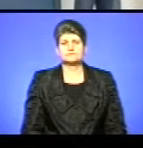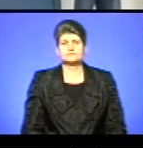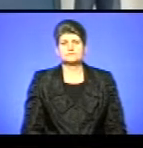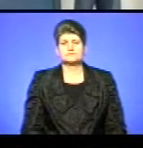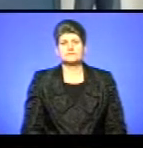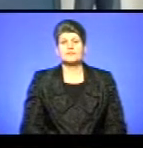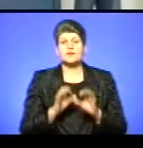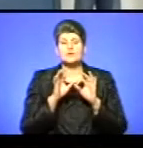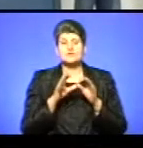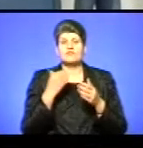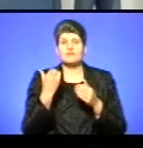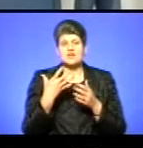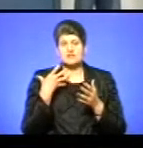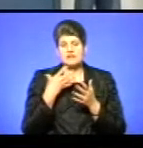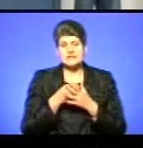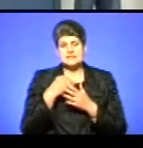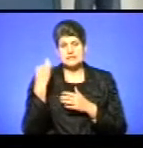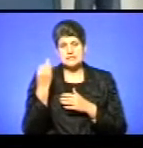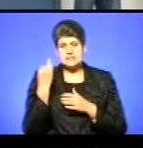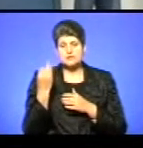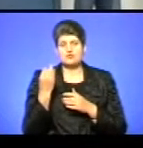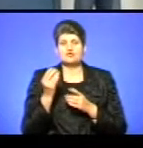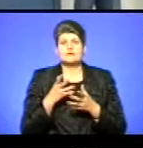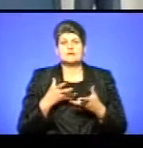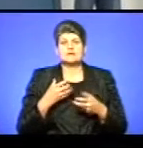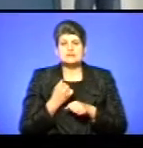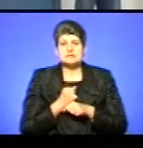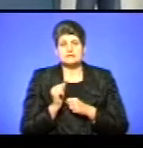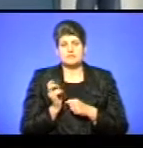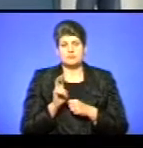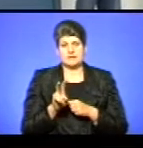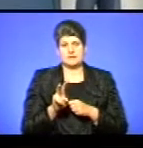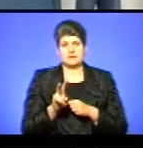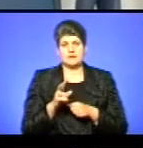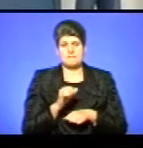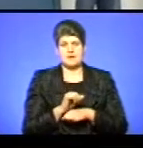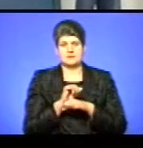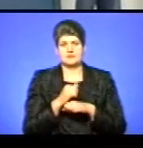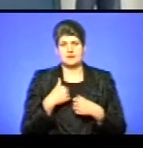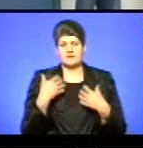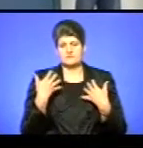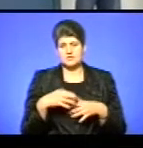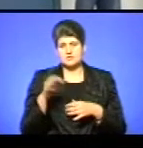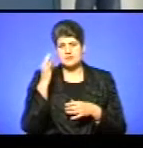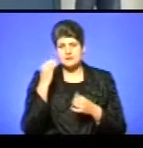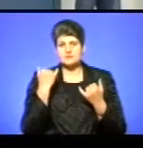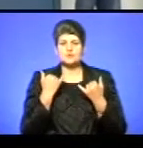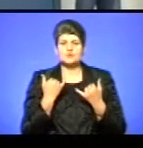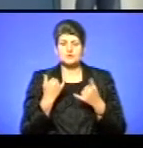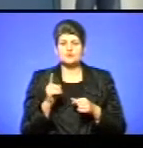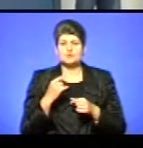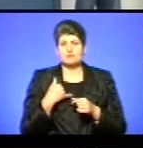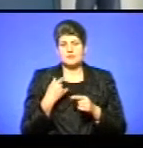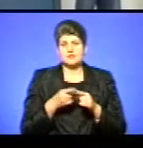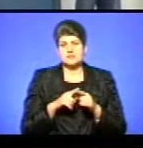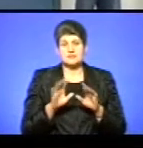Розкажіть ваші власні історії. Що вас мотивувало вийти на Майдан? Я вже згадав сьогодні в передачі, так що в мене це